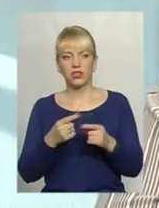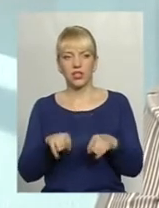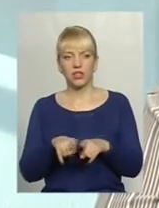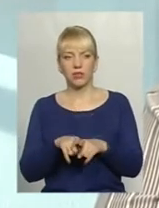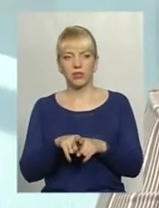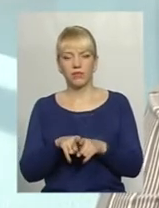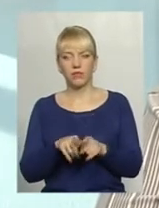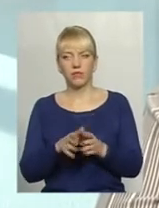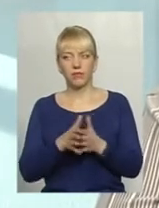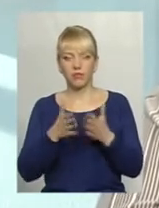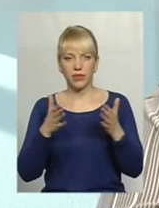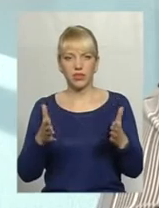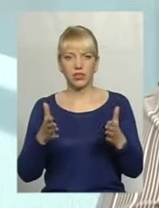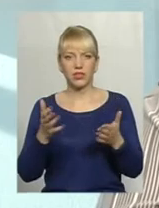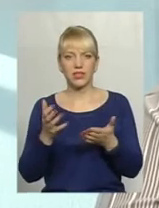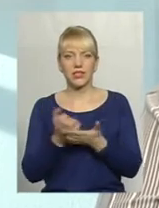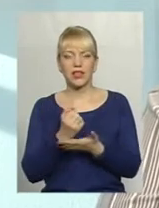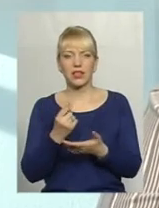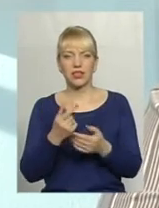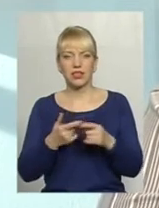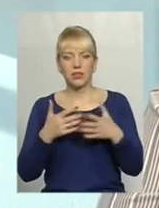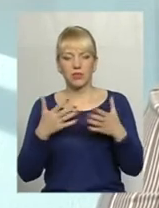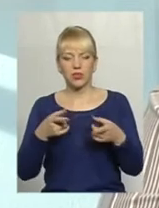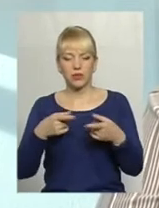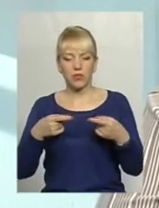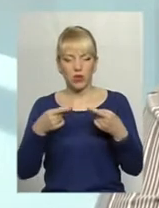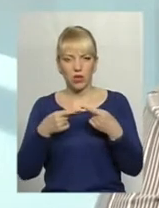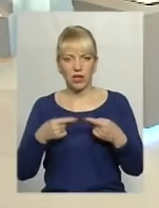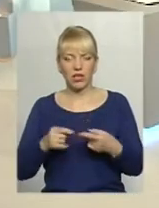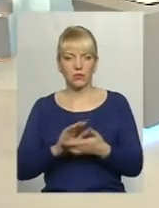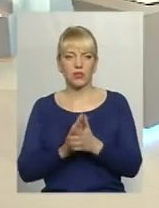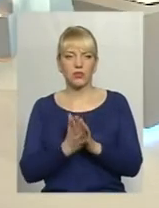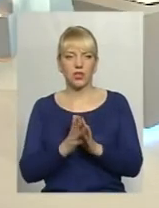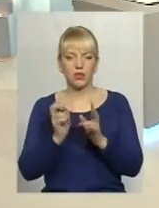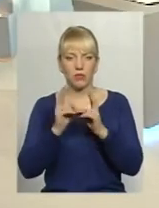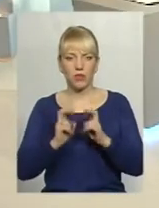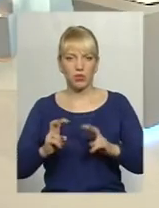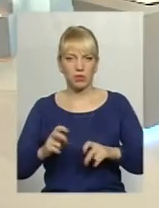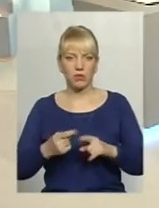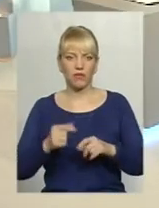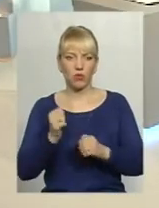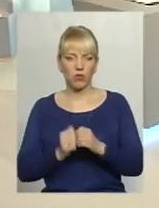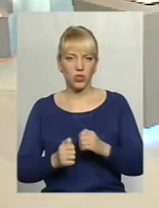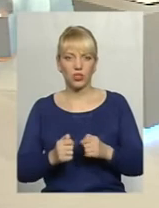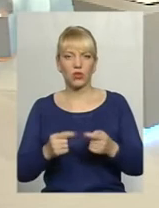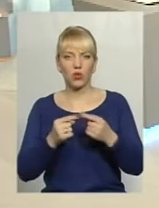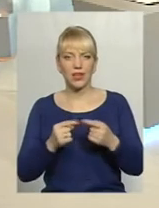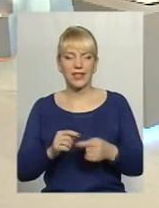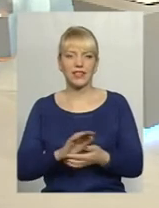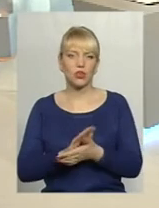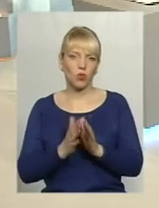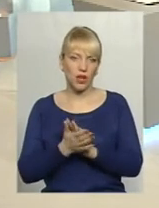більш наслідками, вже з реальними такими конкретними ситуаціями, і розбираємося вже в кожній конкретній ситуації